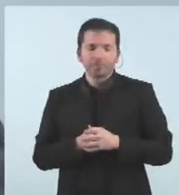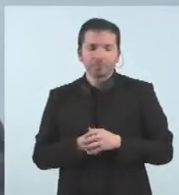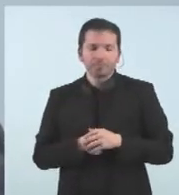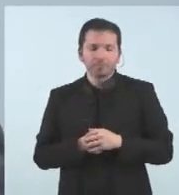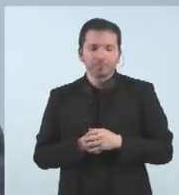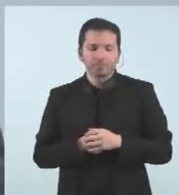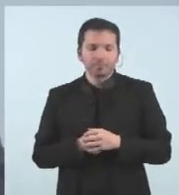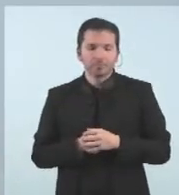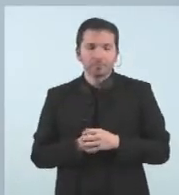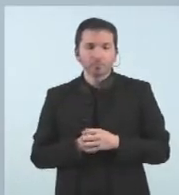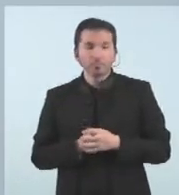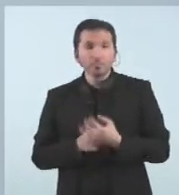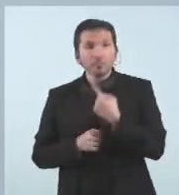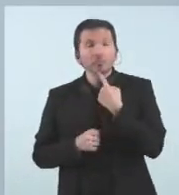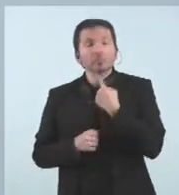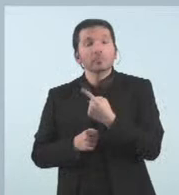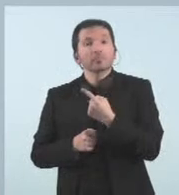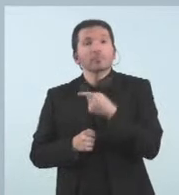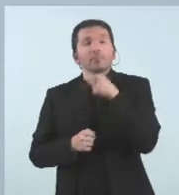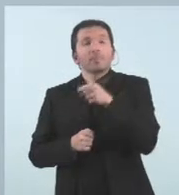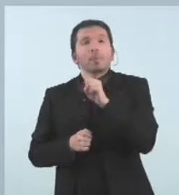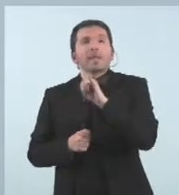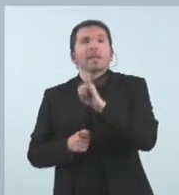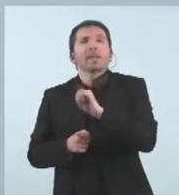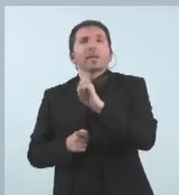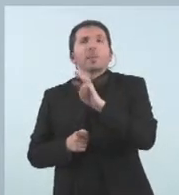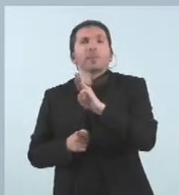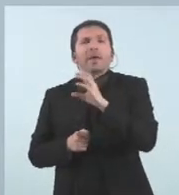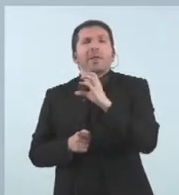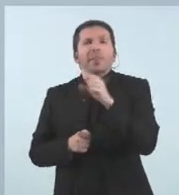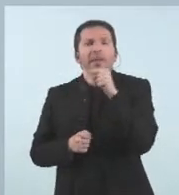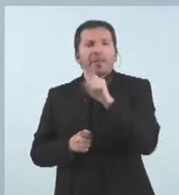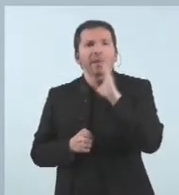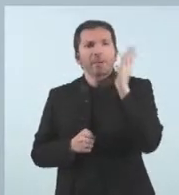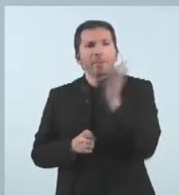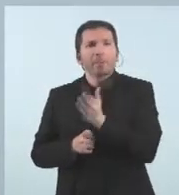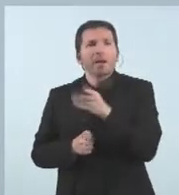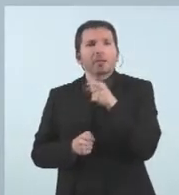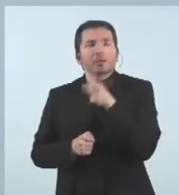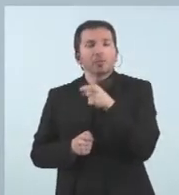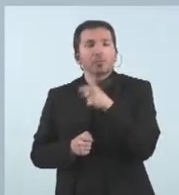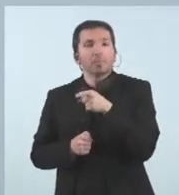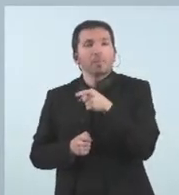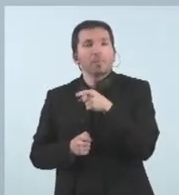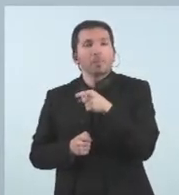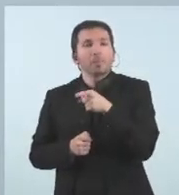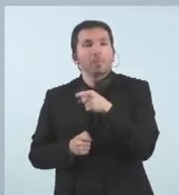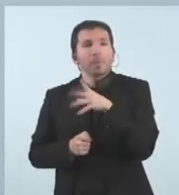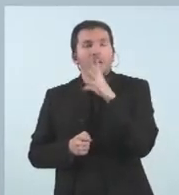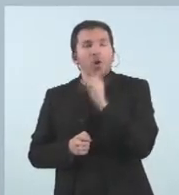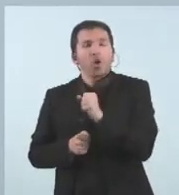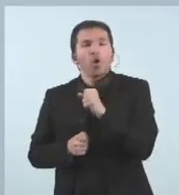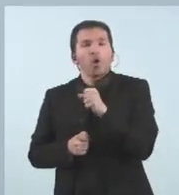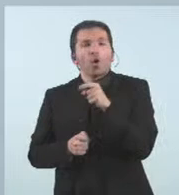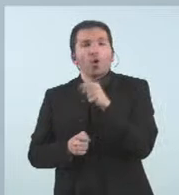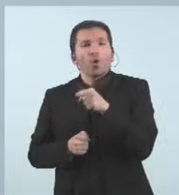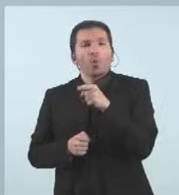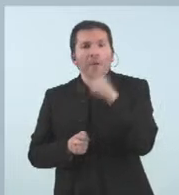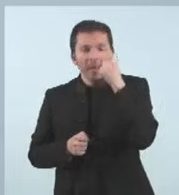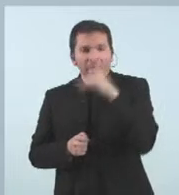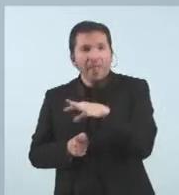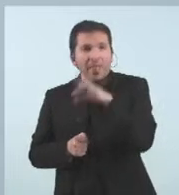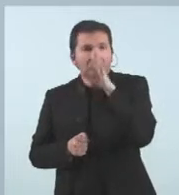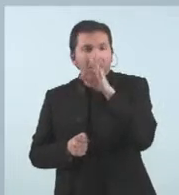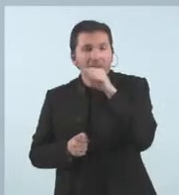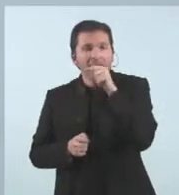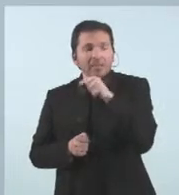com us deia aquest IPC té impactes i en aquest sentit govern la sessió d'aquest matí també ha decidit que